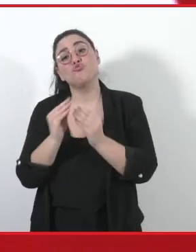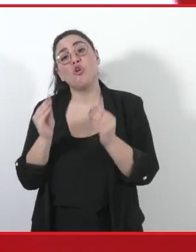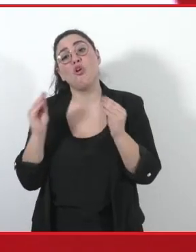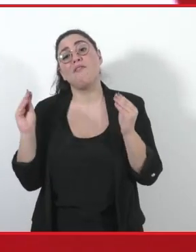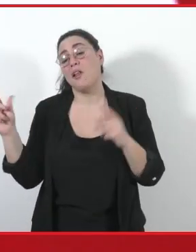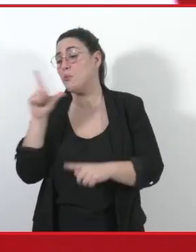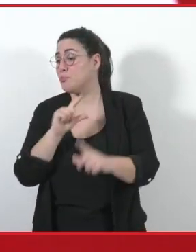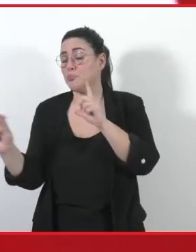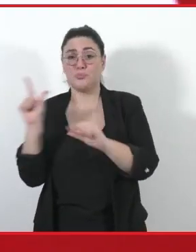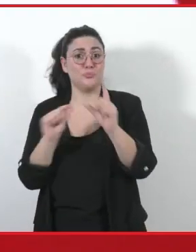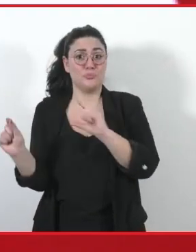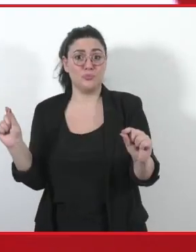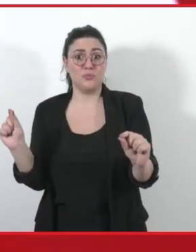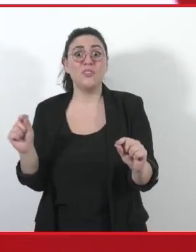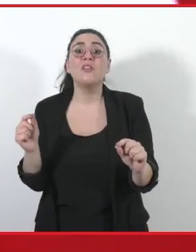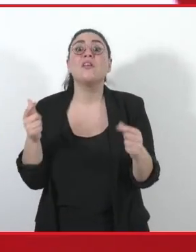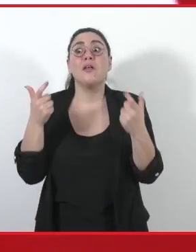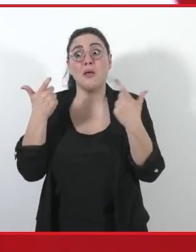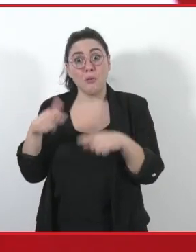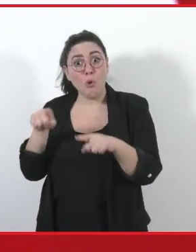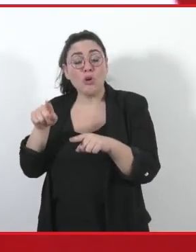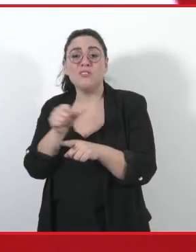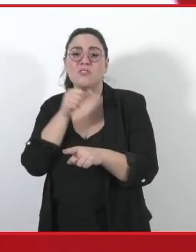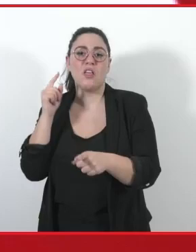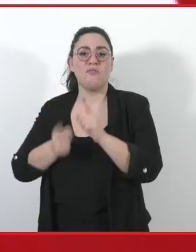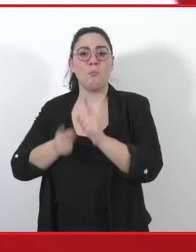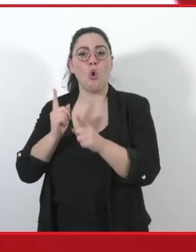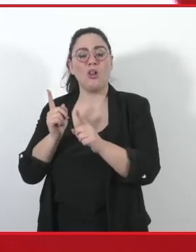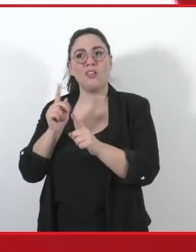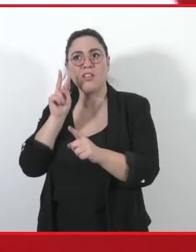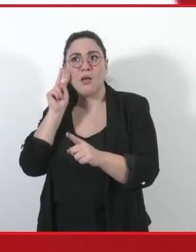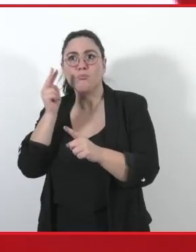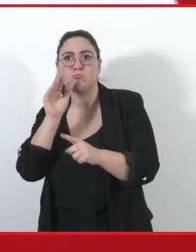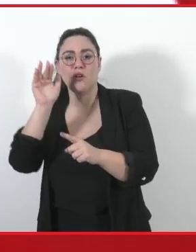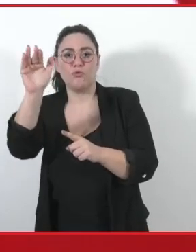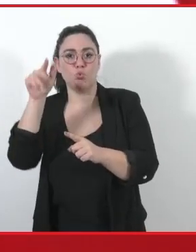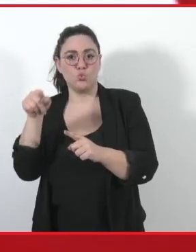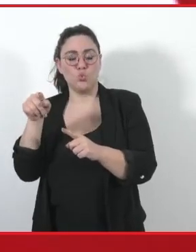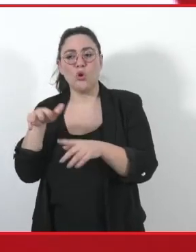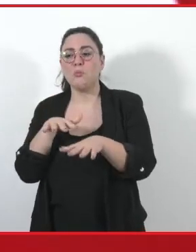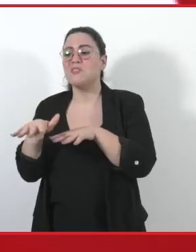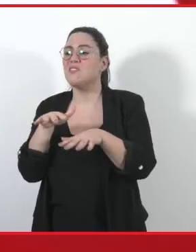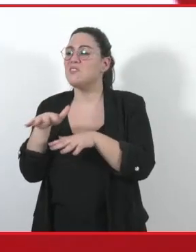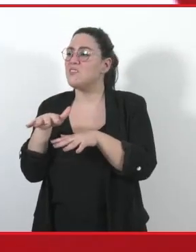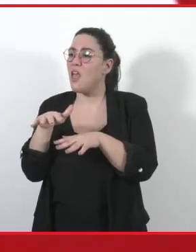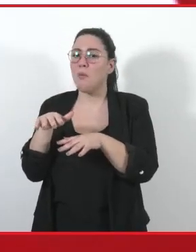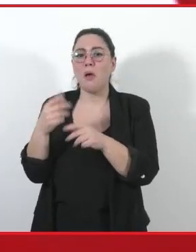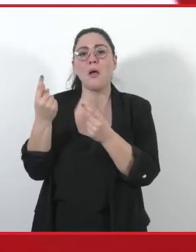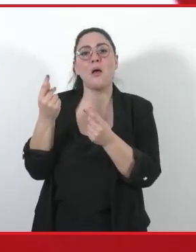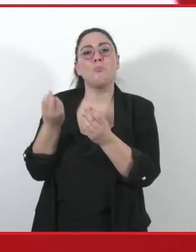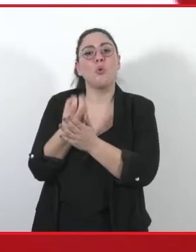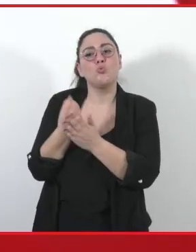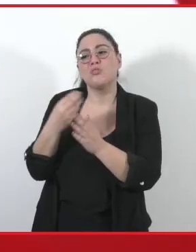necessario fare politiche che guardino a un futuro di costruzione, un sistema economico e produttivo della regione, che